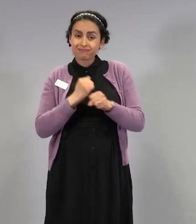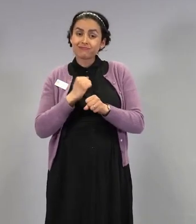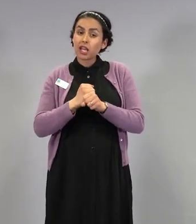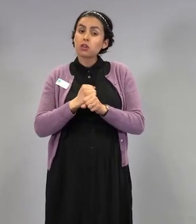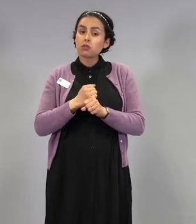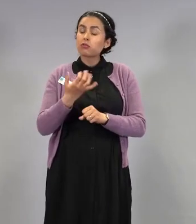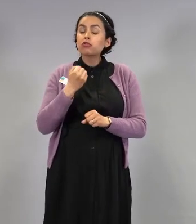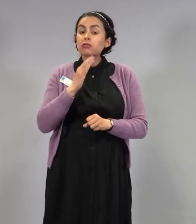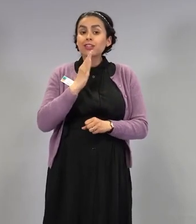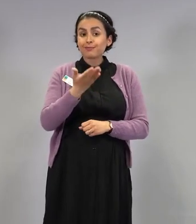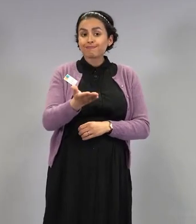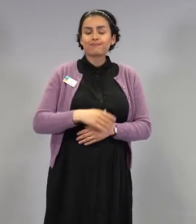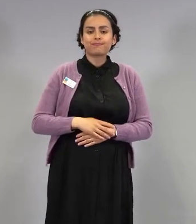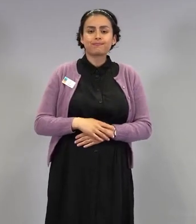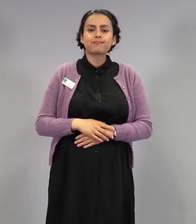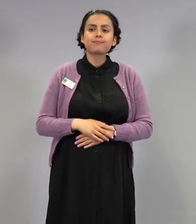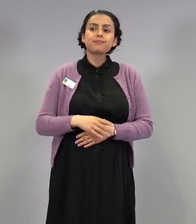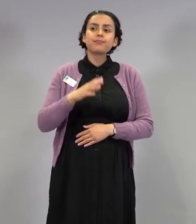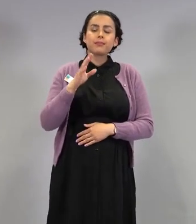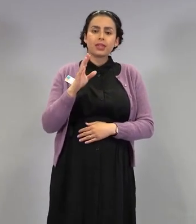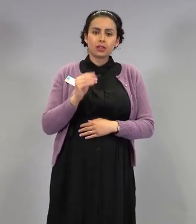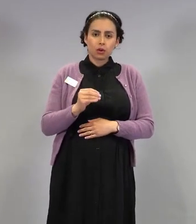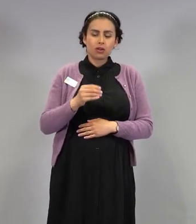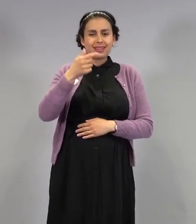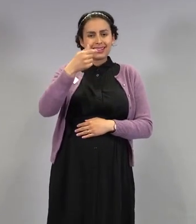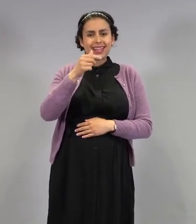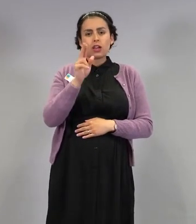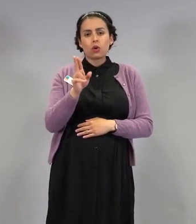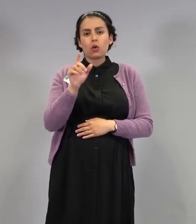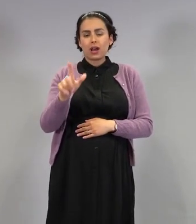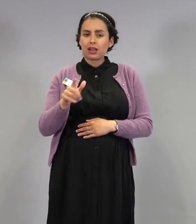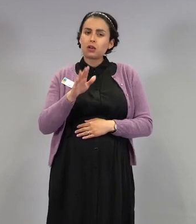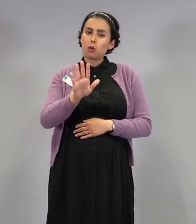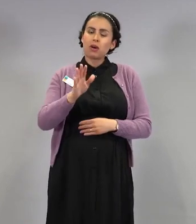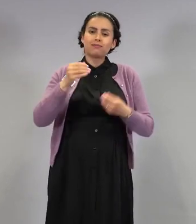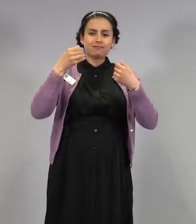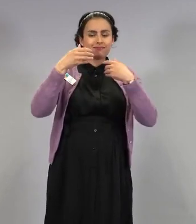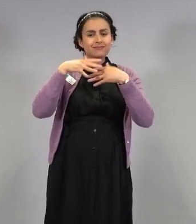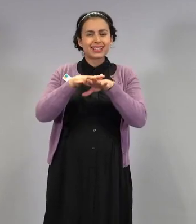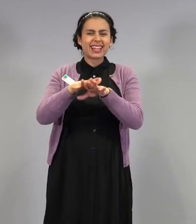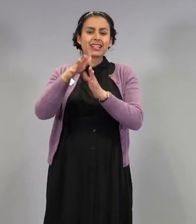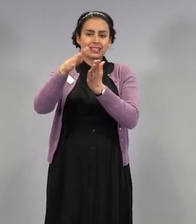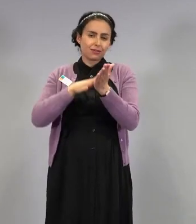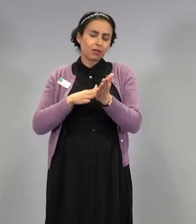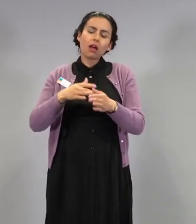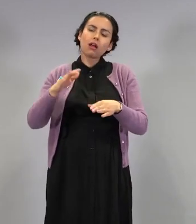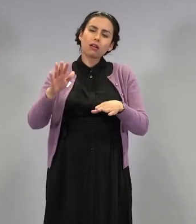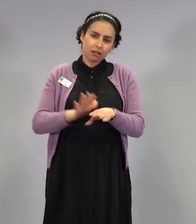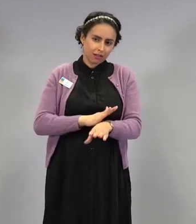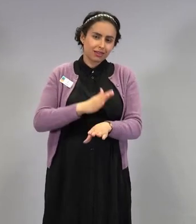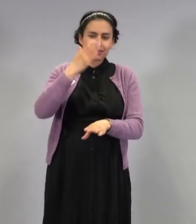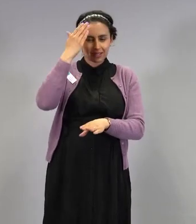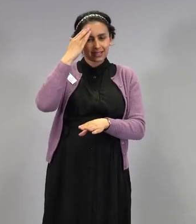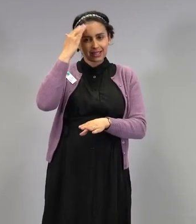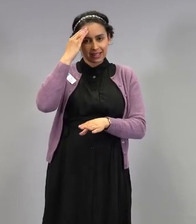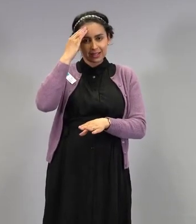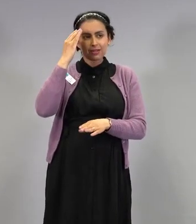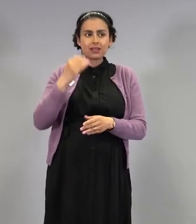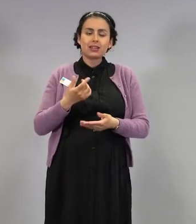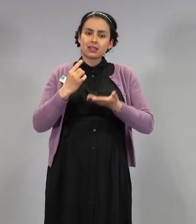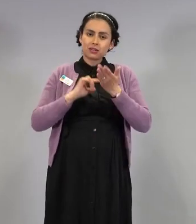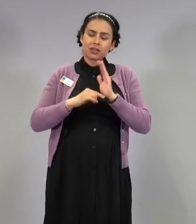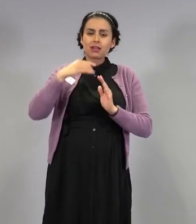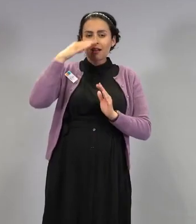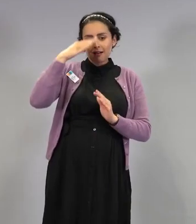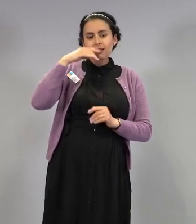Meidän THL-verkkosivuillahan olisi aika kattavasti tietoa tästä. Siellä on tavallaan kansalaisille